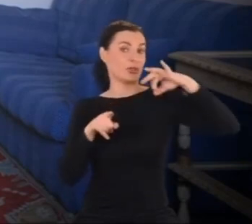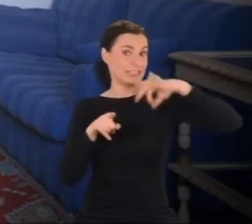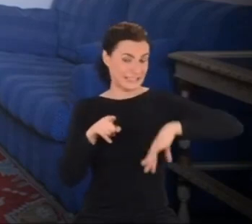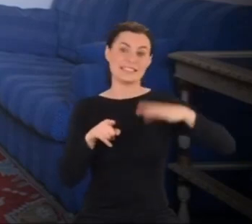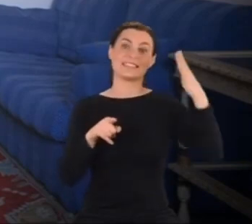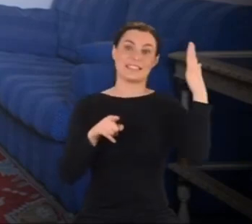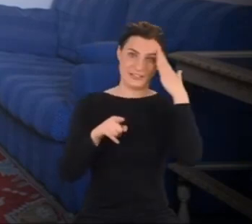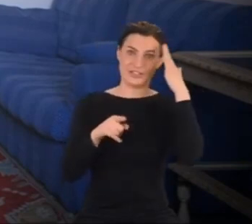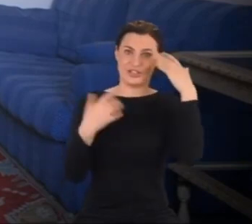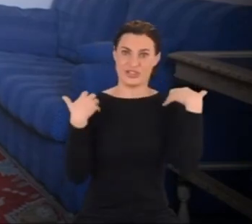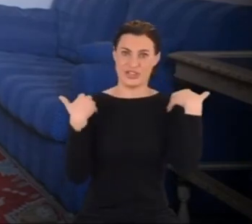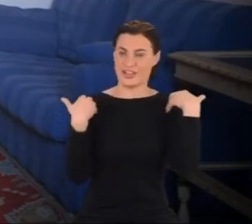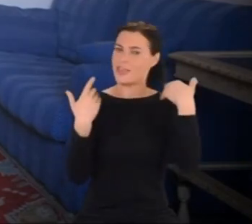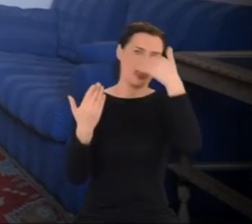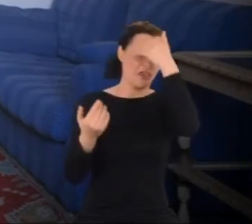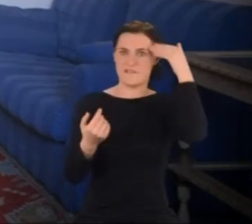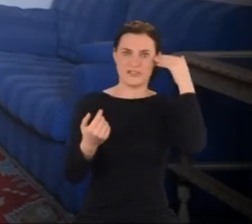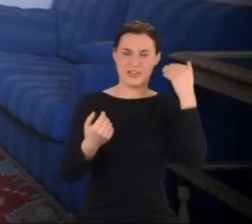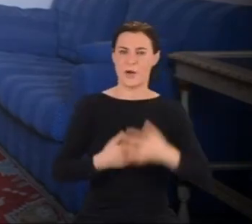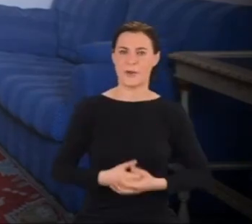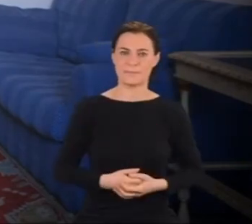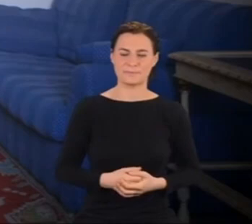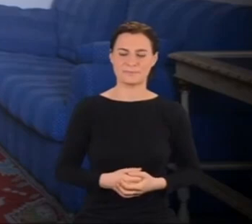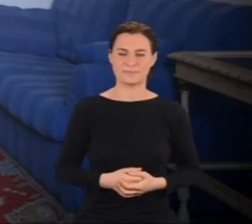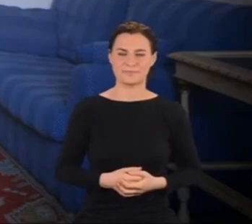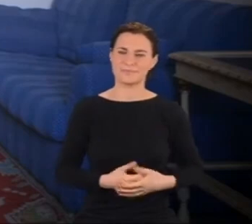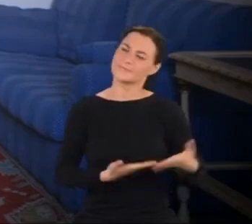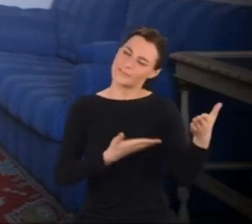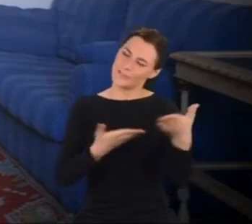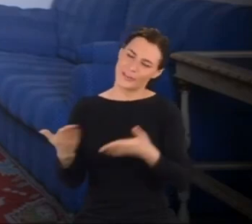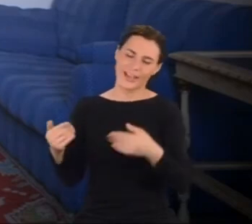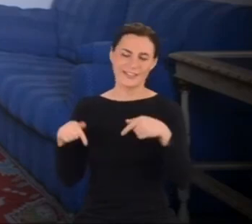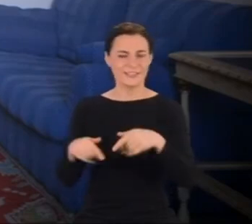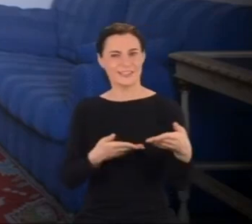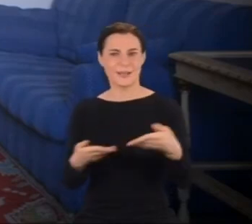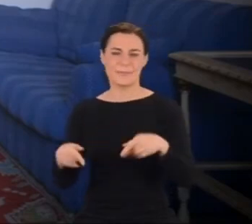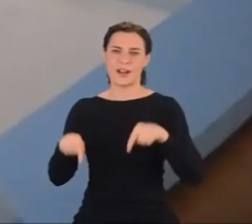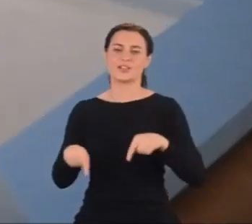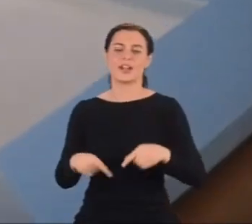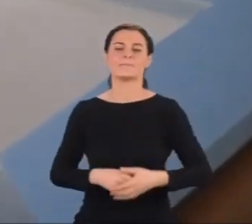Skąd ta myśl? Wejdź, rozgość się.